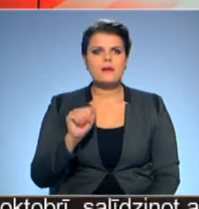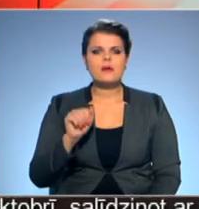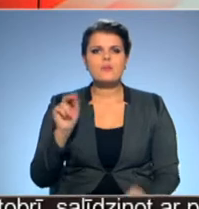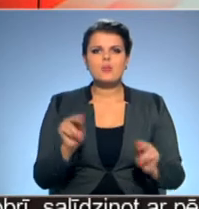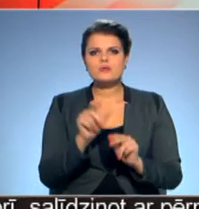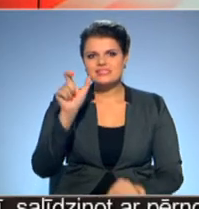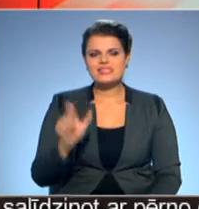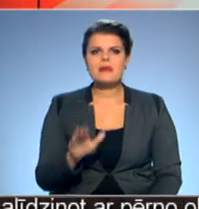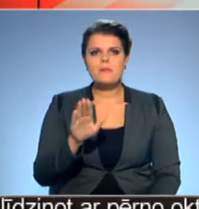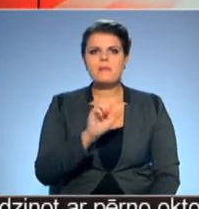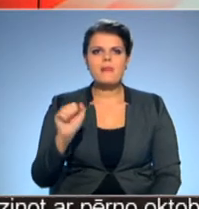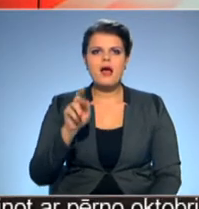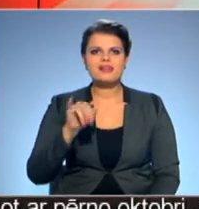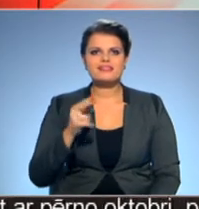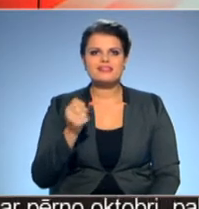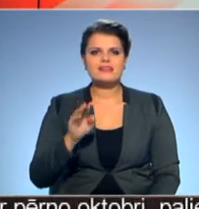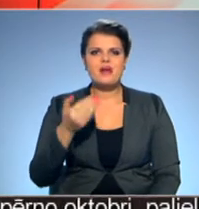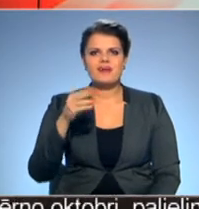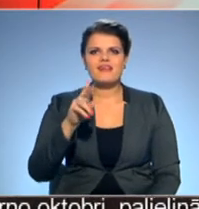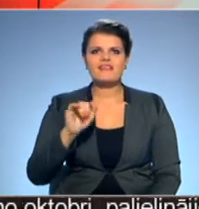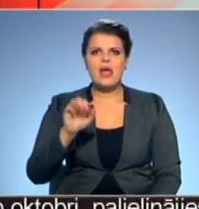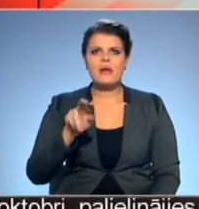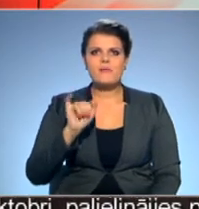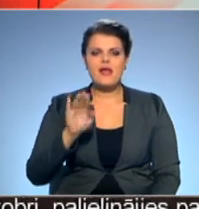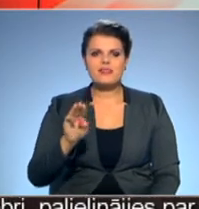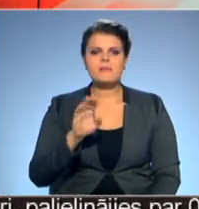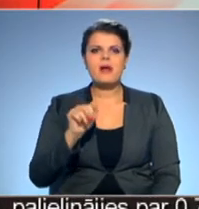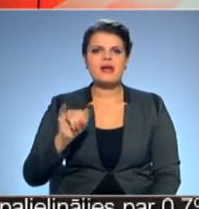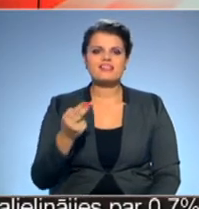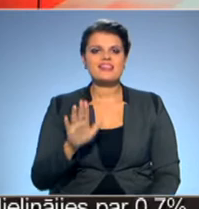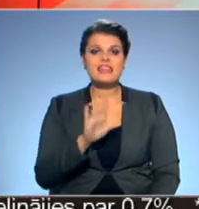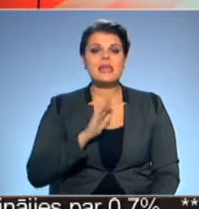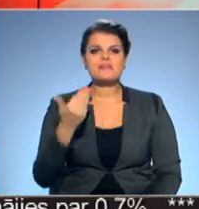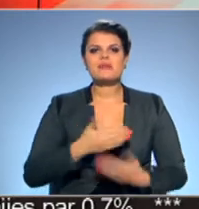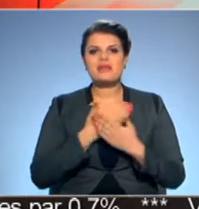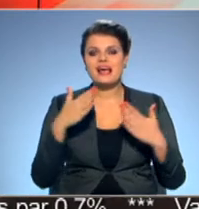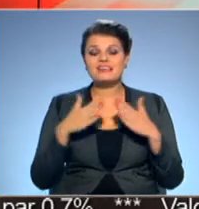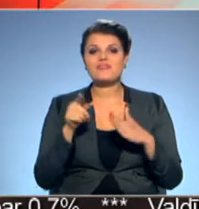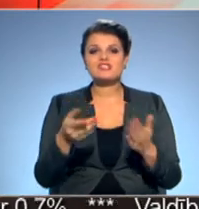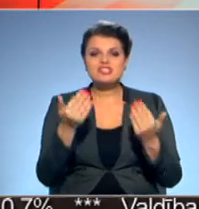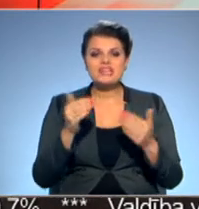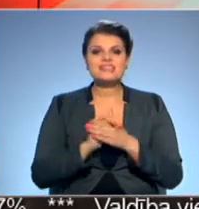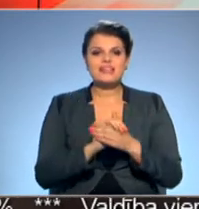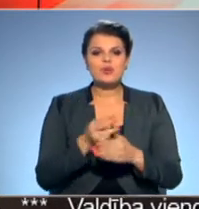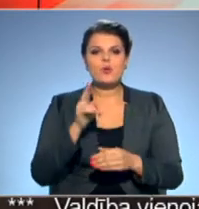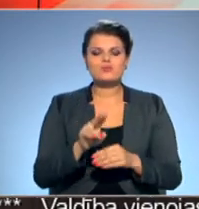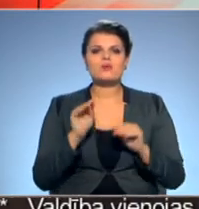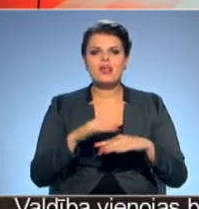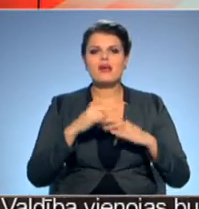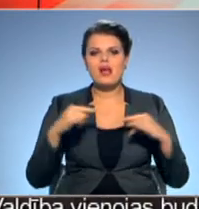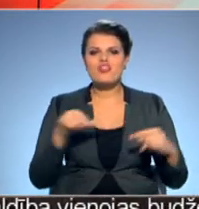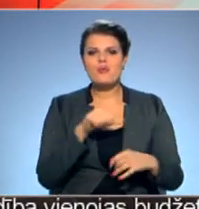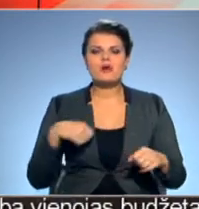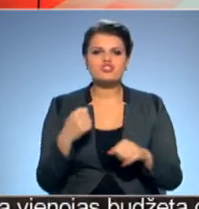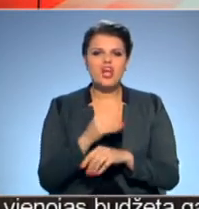Mūziķiem Mārtiņam Fremenim Mārtiņa diena bija mīļākie svētki, uz tiem viņš saicināja draugus, lika galdā, pašu gatavot zos un viss kopā